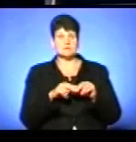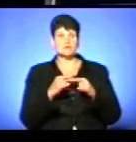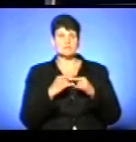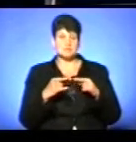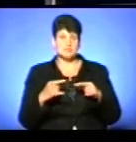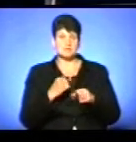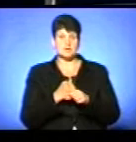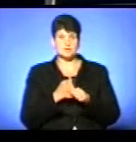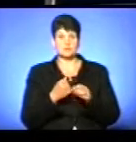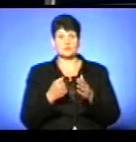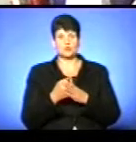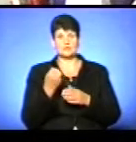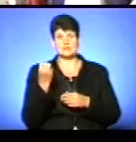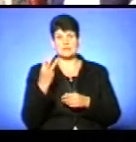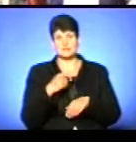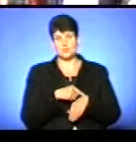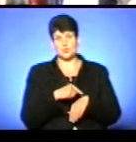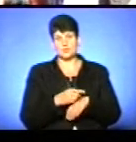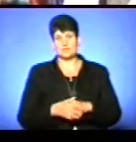працюватиме до 13-ї години.